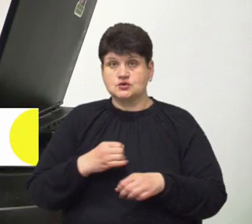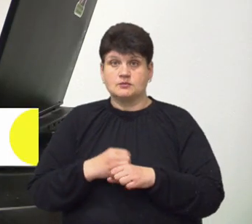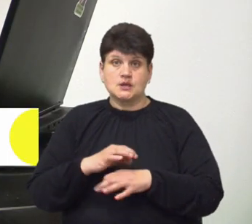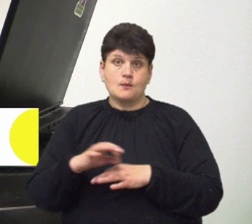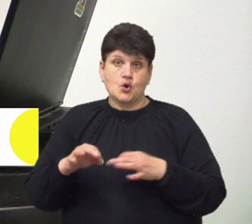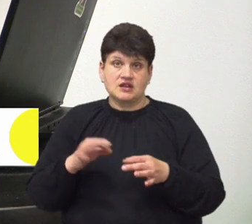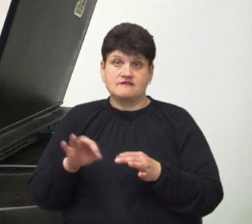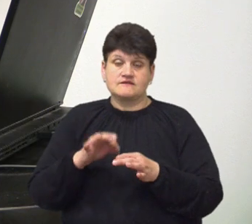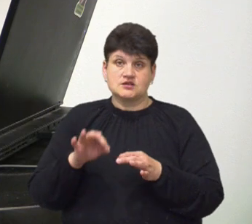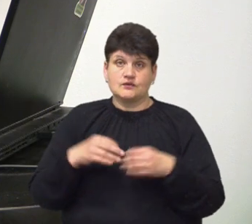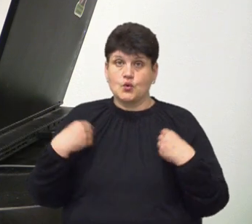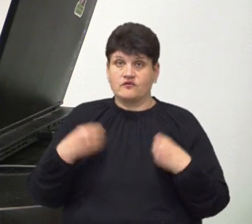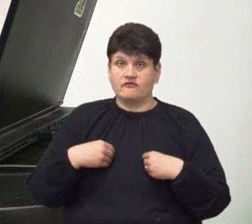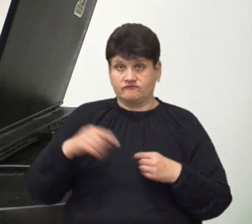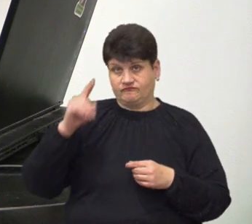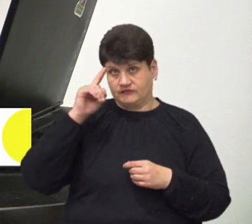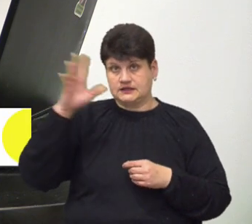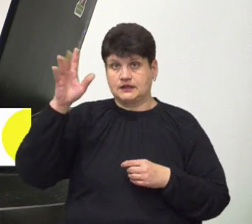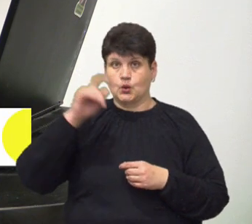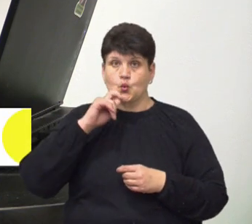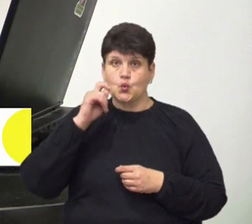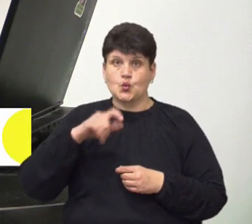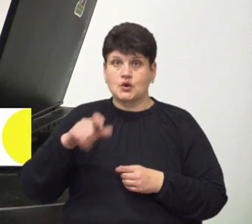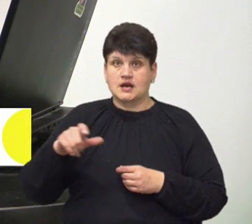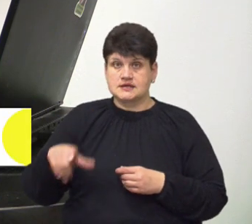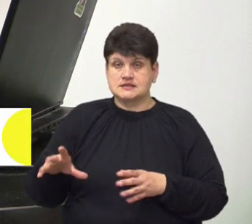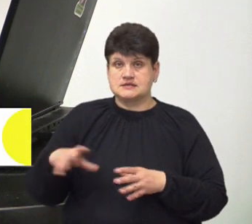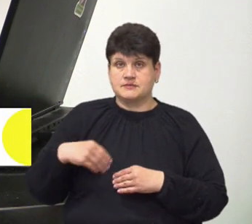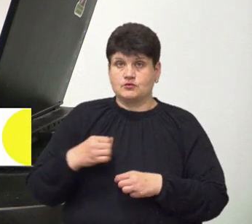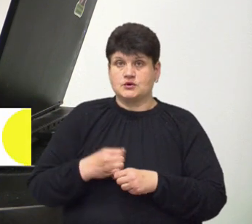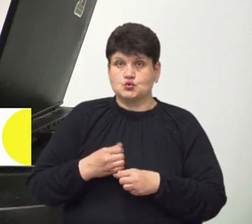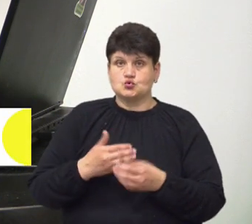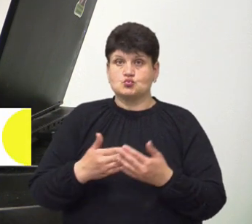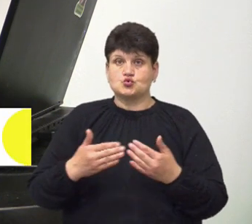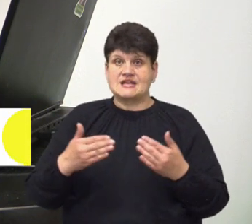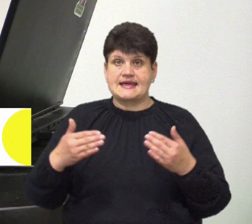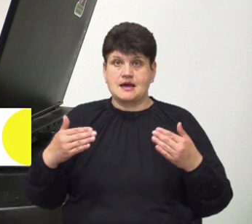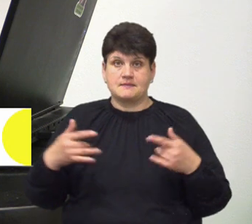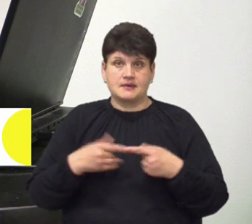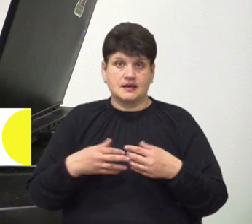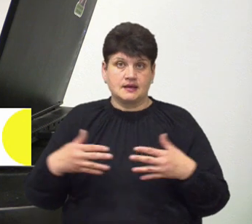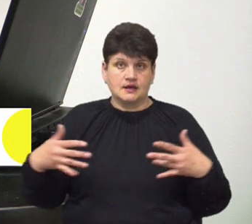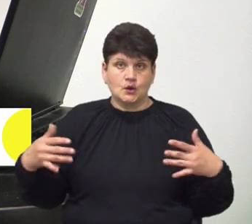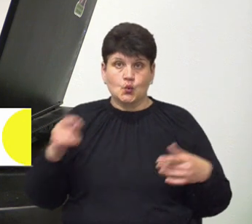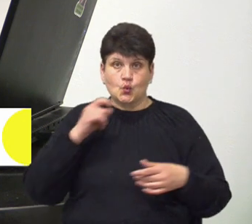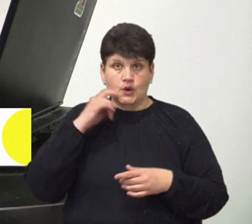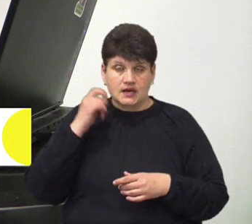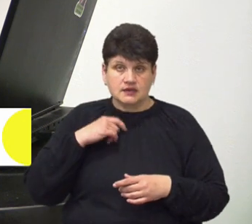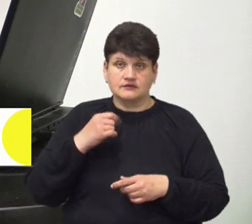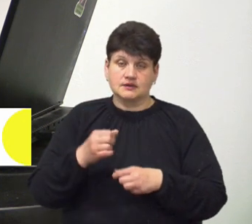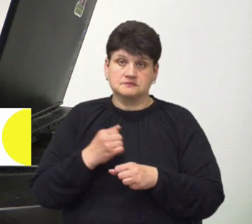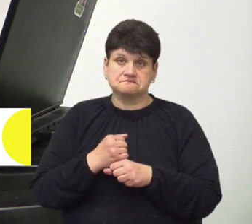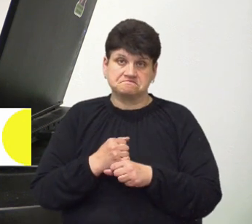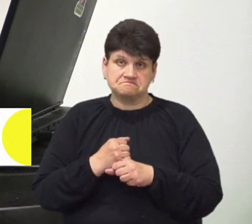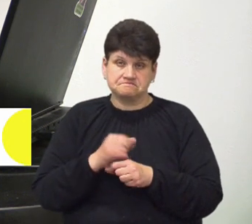«Вишивка в одязі видатних українців, співпрацюючи з музеями України». І вона відтворювала сорочки